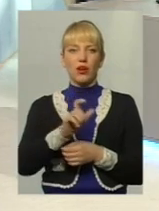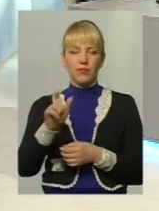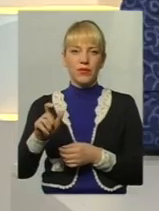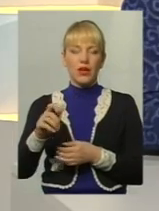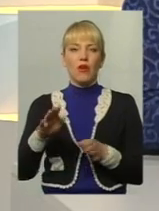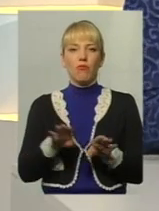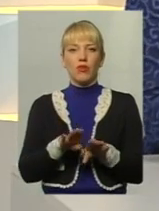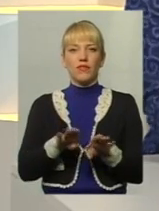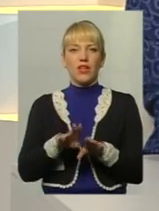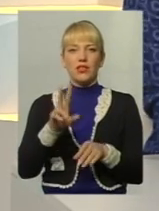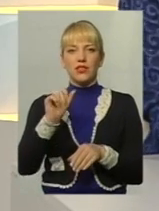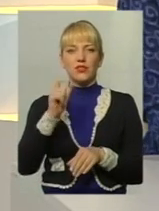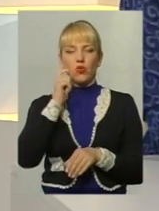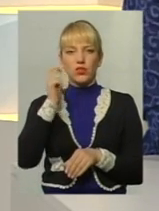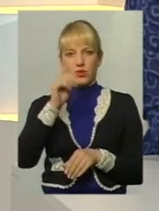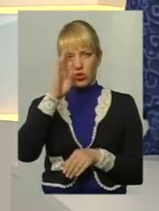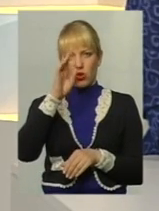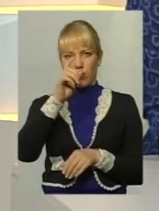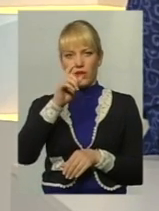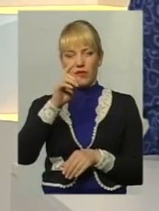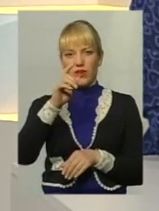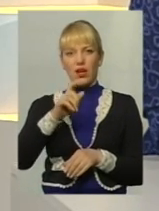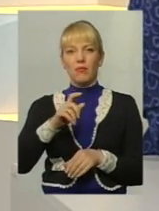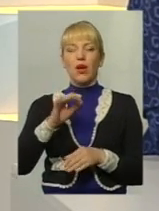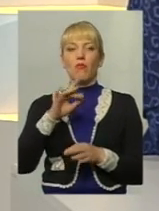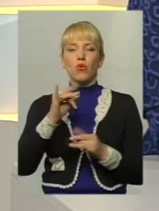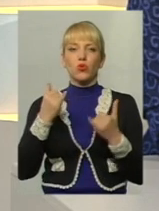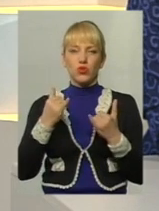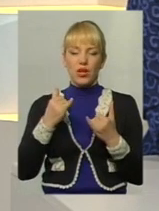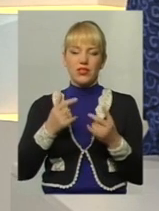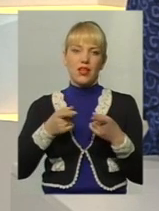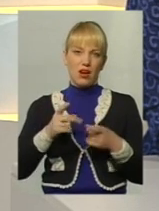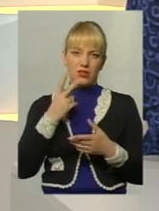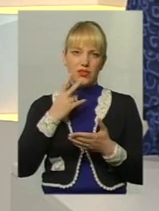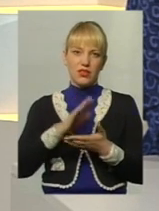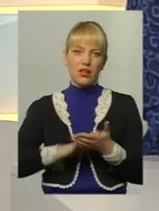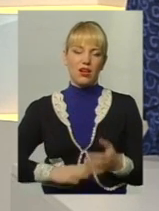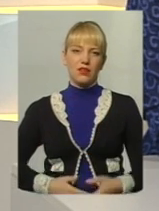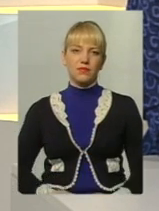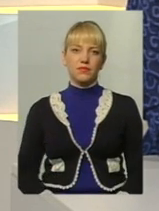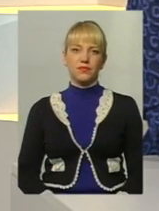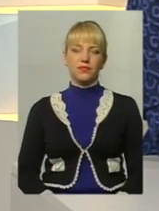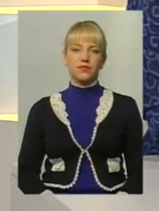порівнянні з українськими чоловіками про сучасні реалії у наступному соціальному ролику.